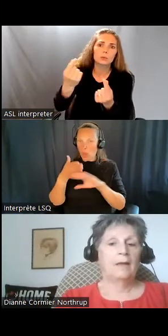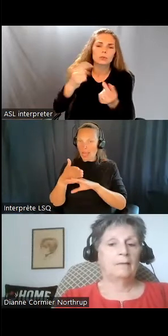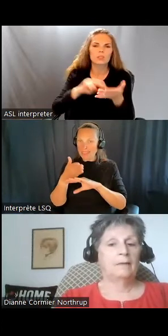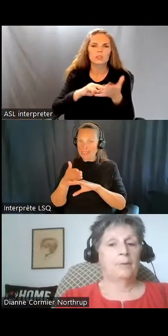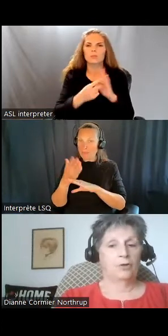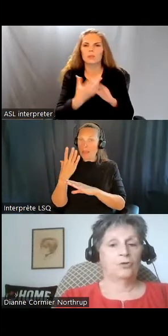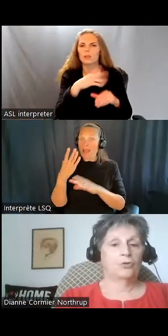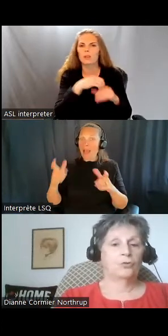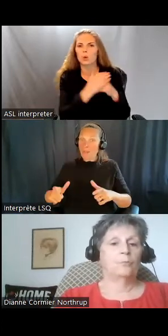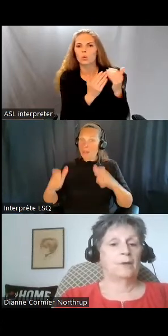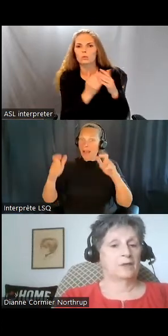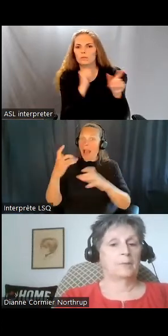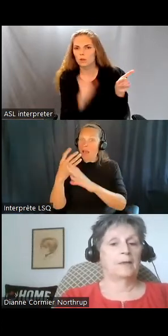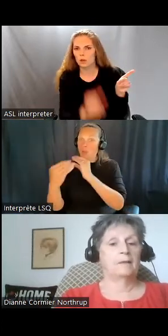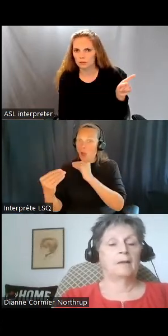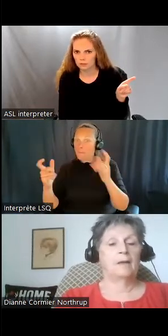'extérieur du domicile.